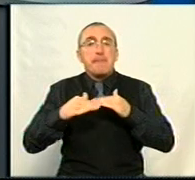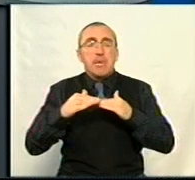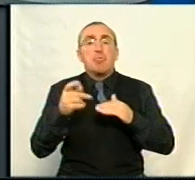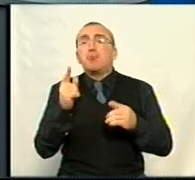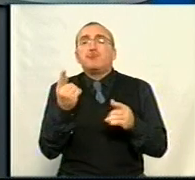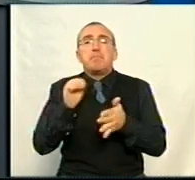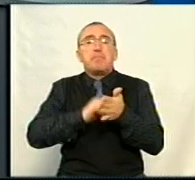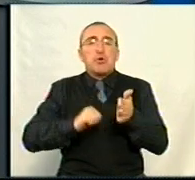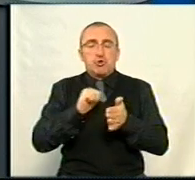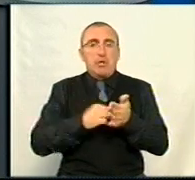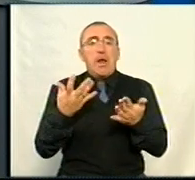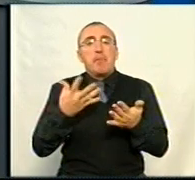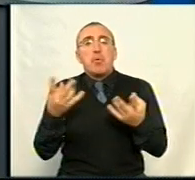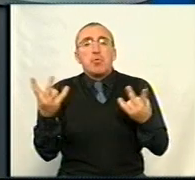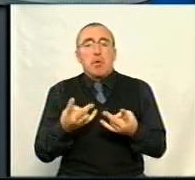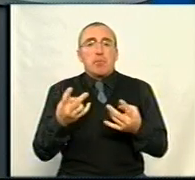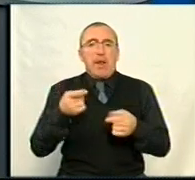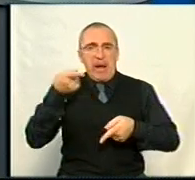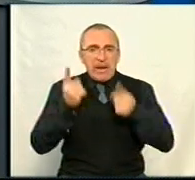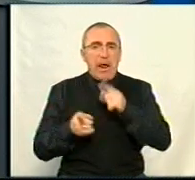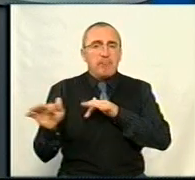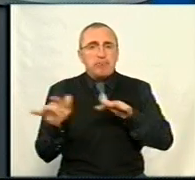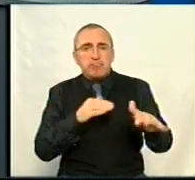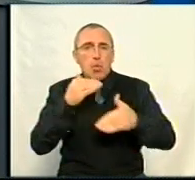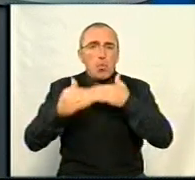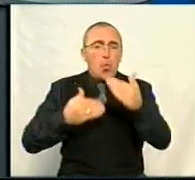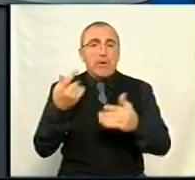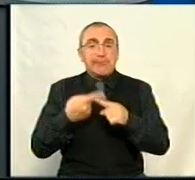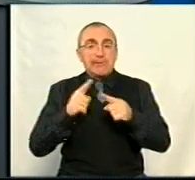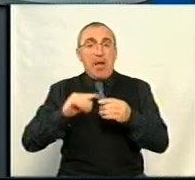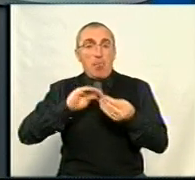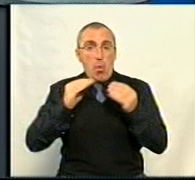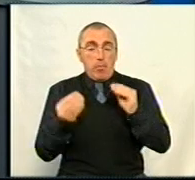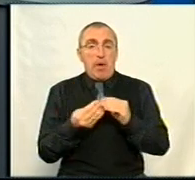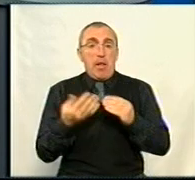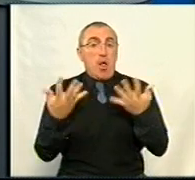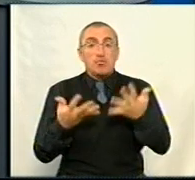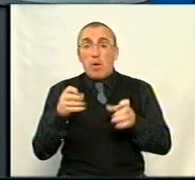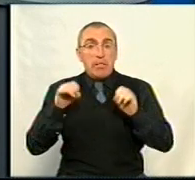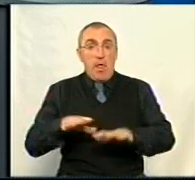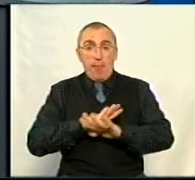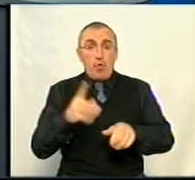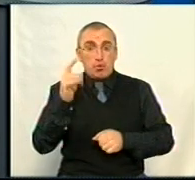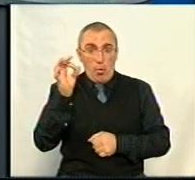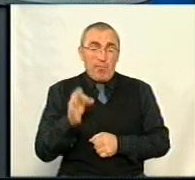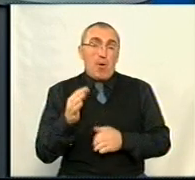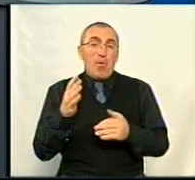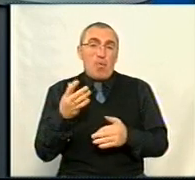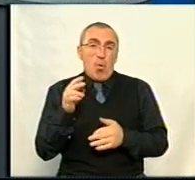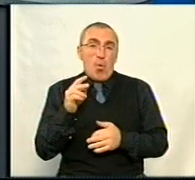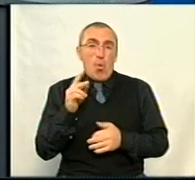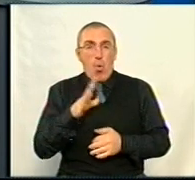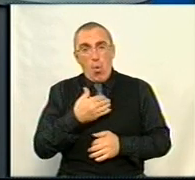чому ж причина, які потрібно зробити реальні дієві кроки, щоб ці проблеми, якщо не вирішити стовідсотково, то хоча б